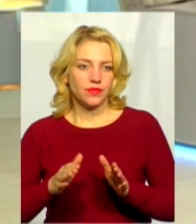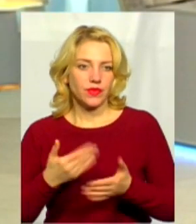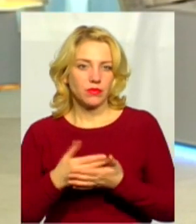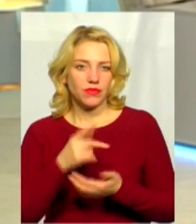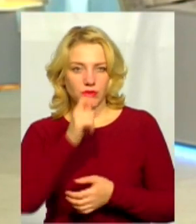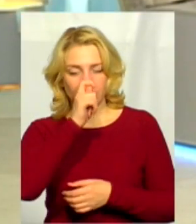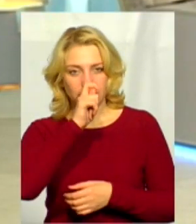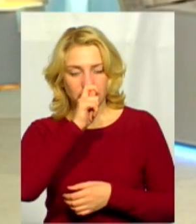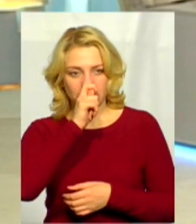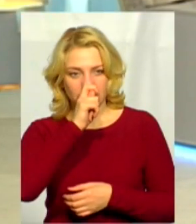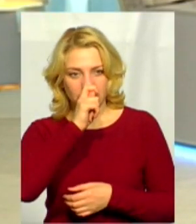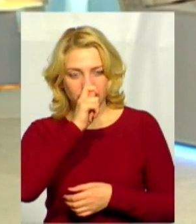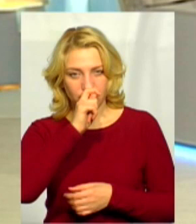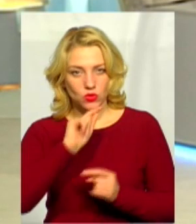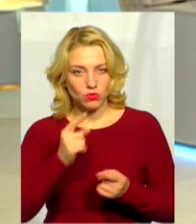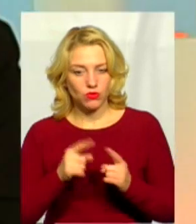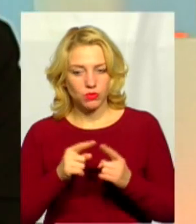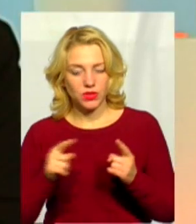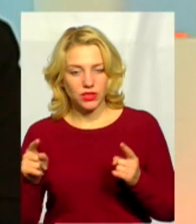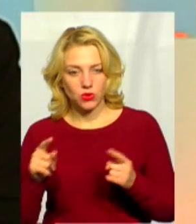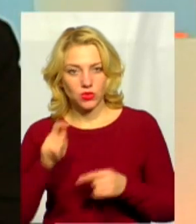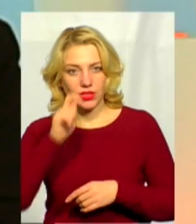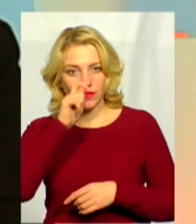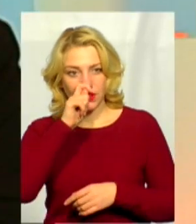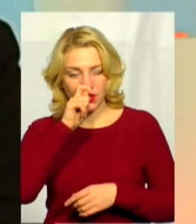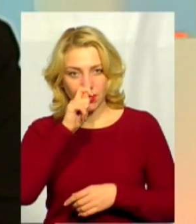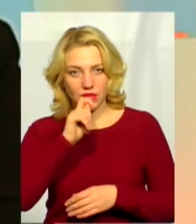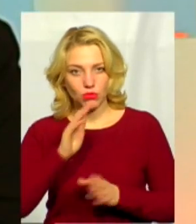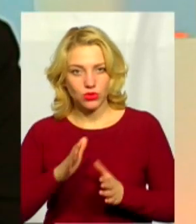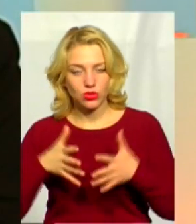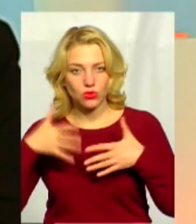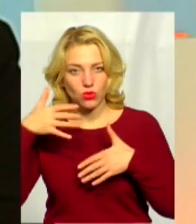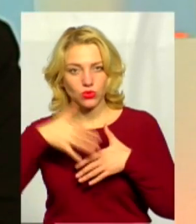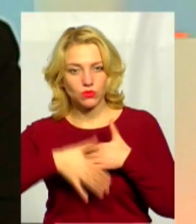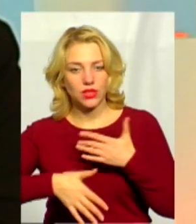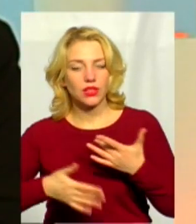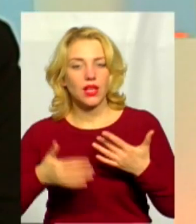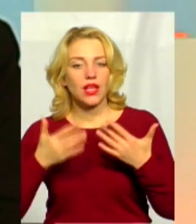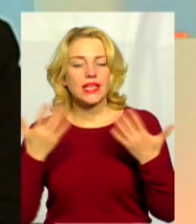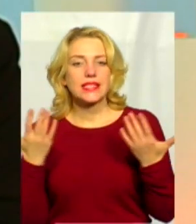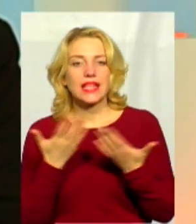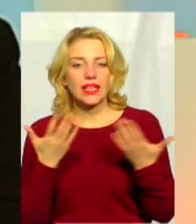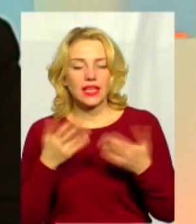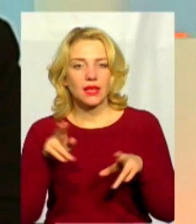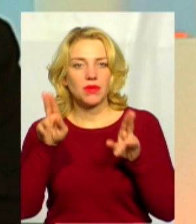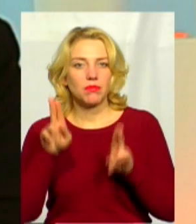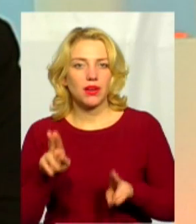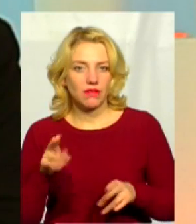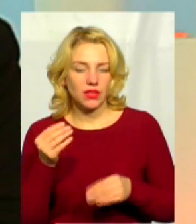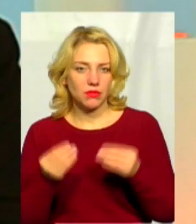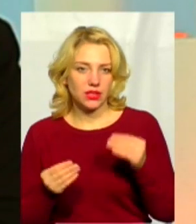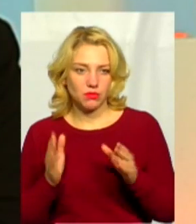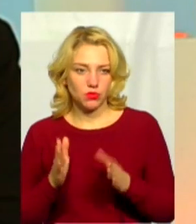квітні, тому в період, думаю, що квітень буде вже зрозуміло, за якими правилами гри буде